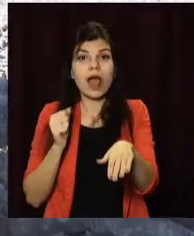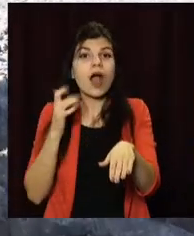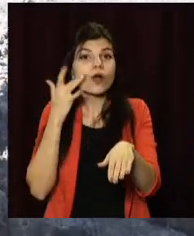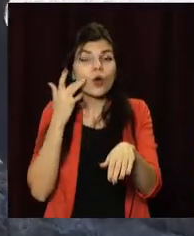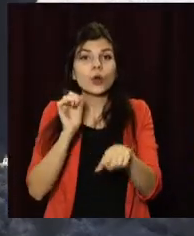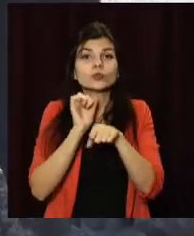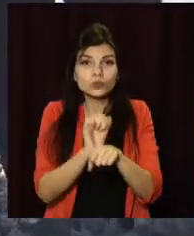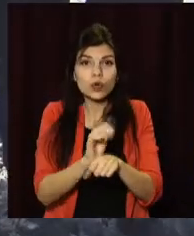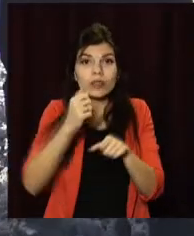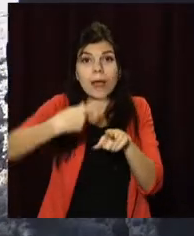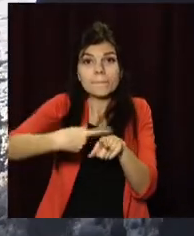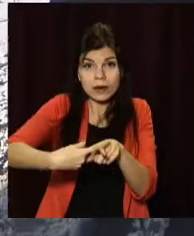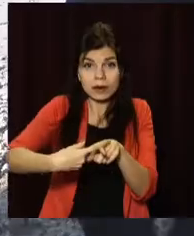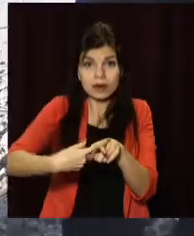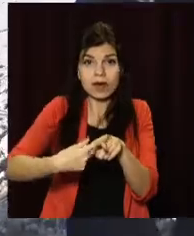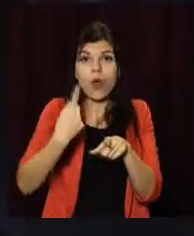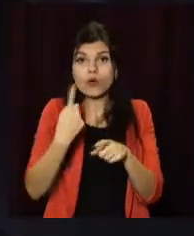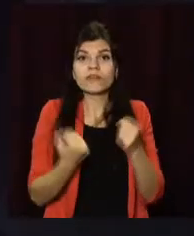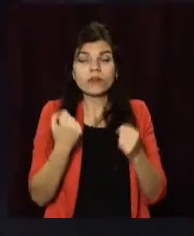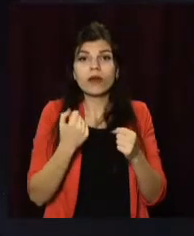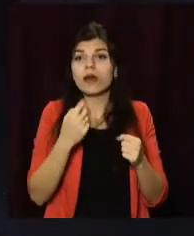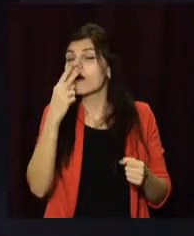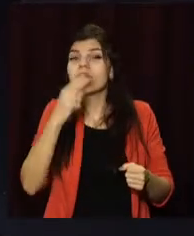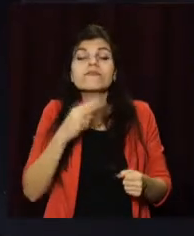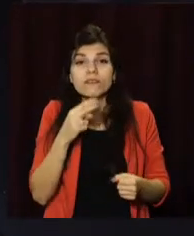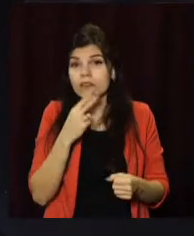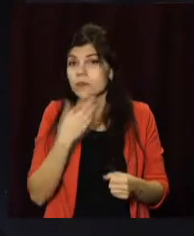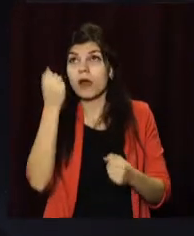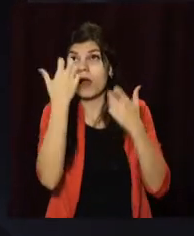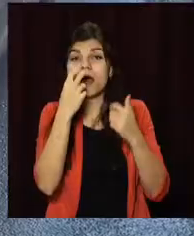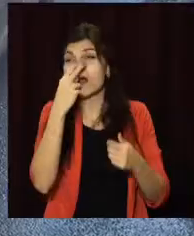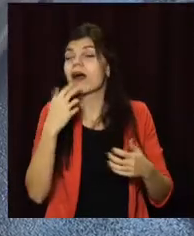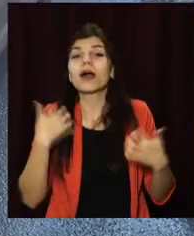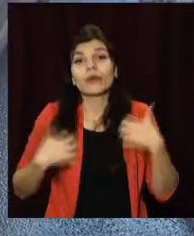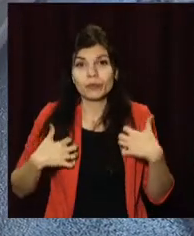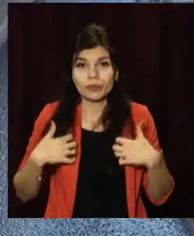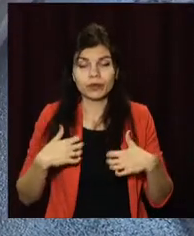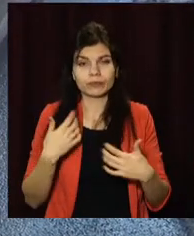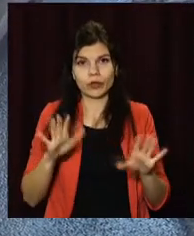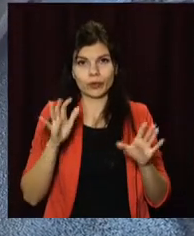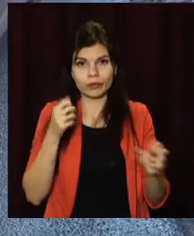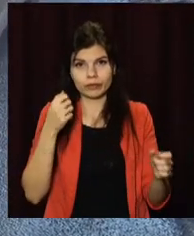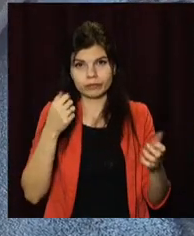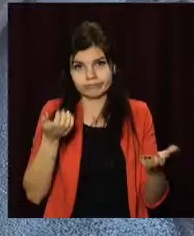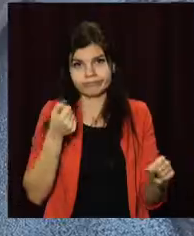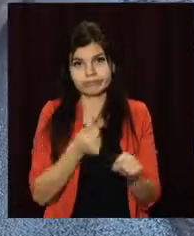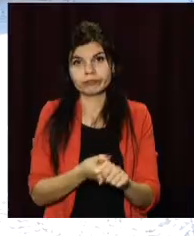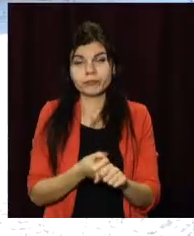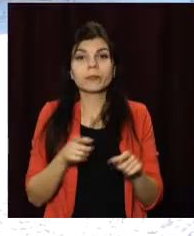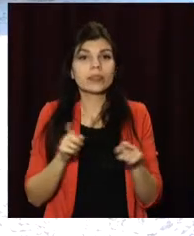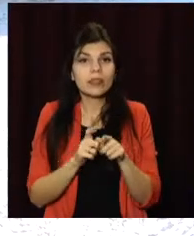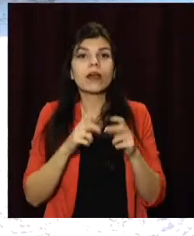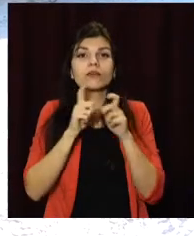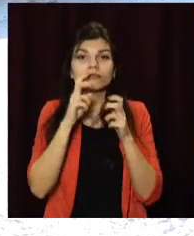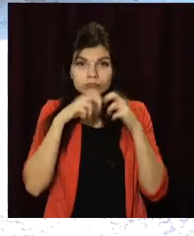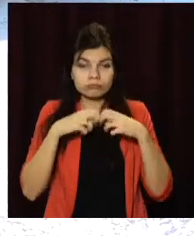зупинився на перехресті. Один з водіїв не розглядів подрібний сигнал світлофора, що й стало причиною зіткнення. Однак подроби ці